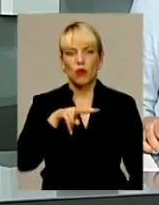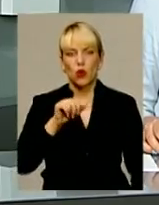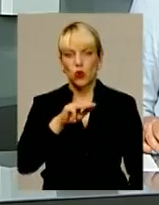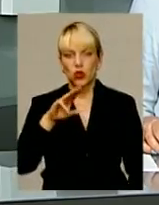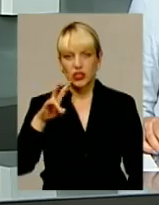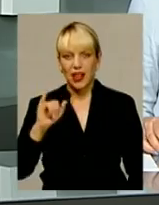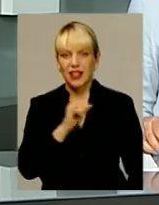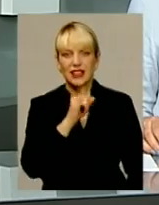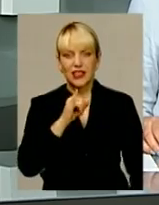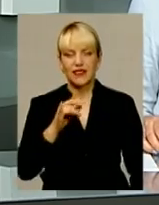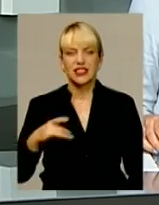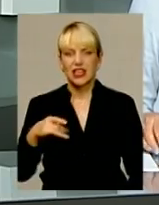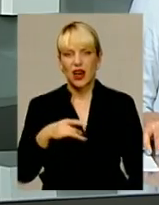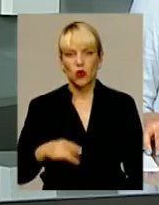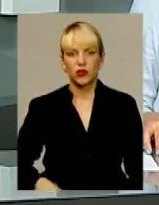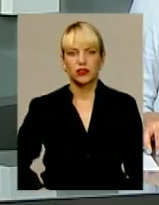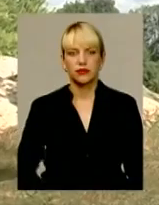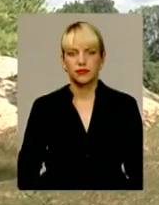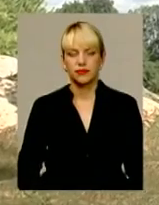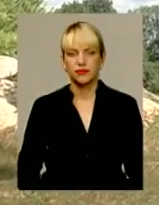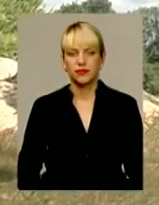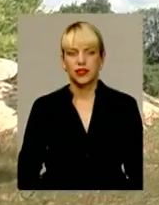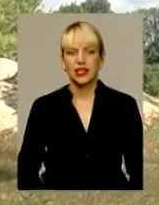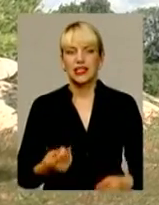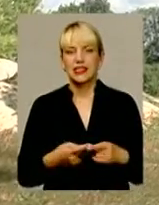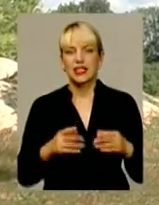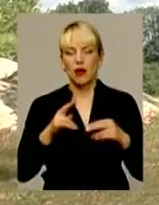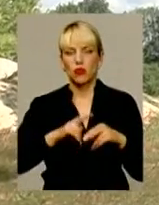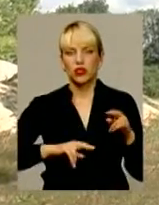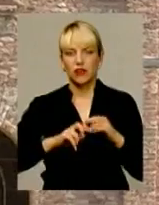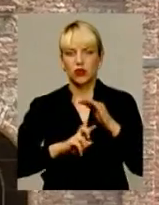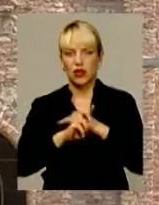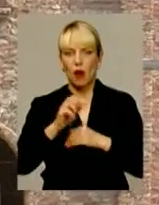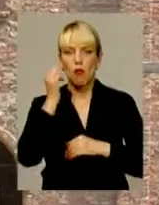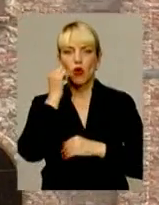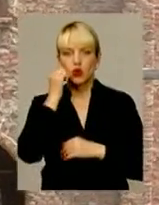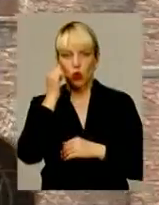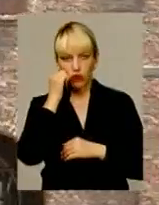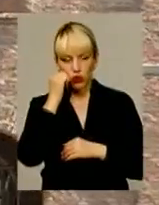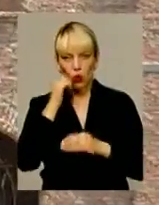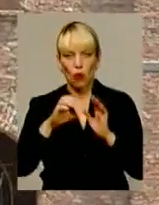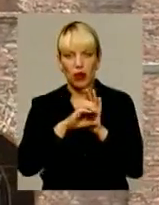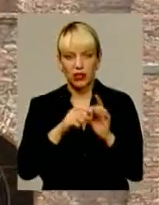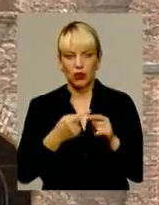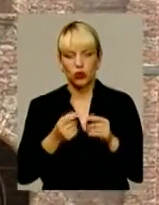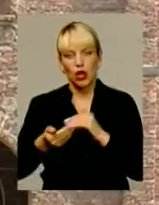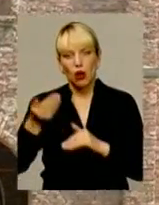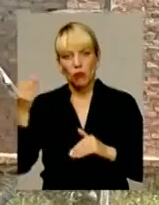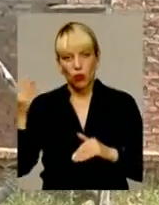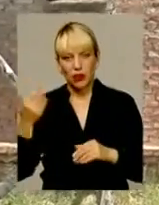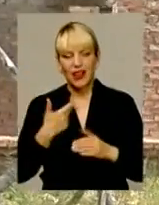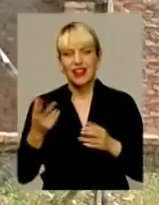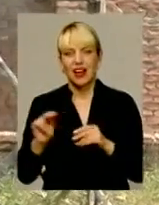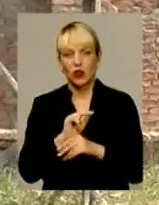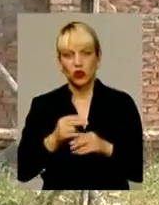з'ясовували наші кореспонденти. Це будівництво храму Московського патріархату. Попередній на ремонт, якого збирали